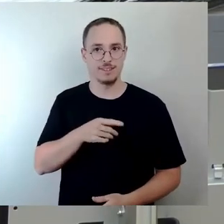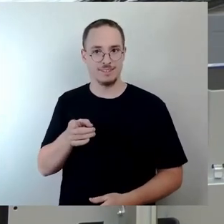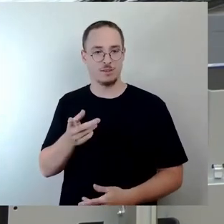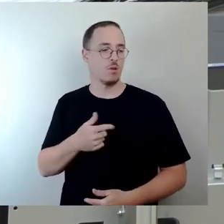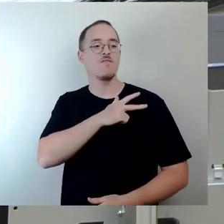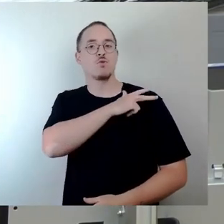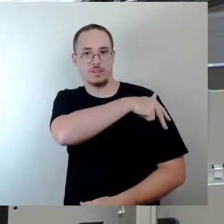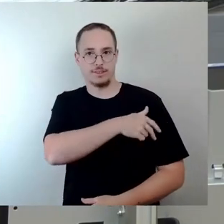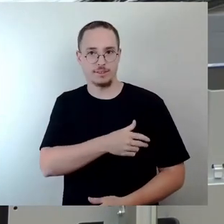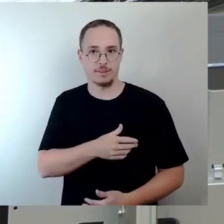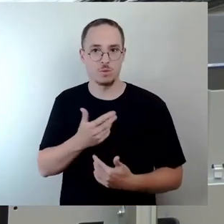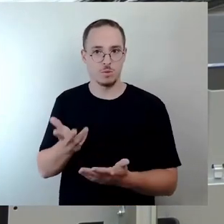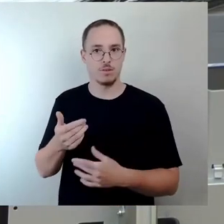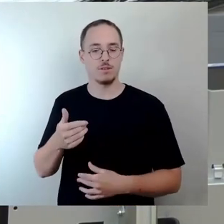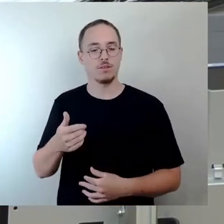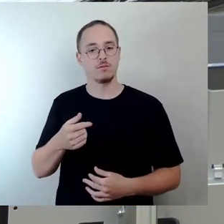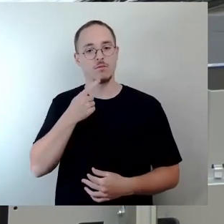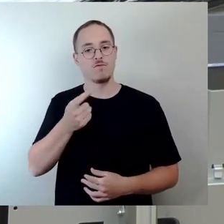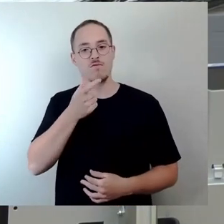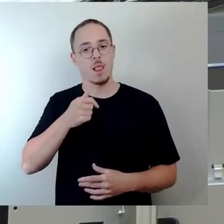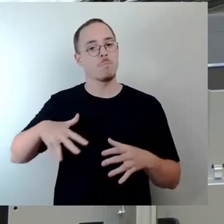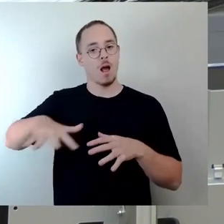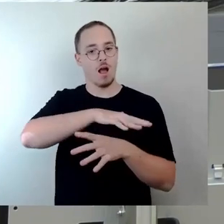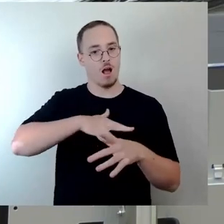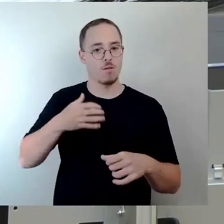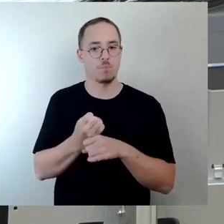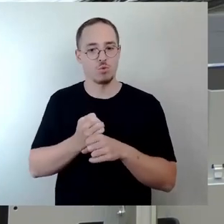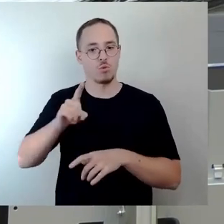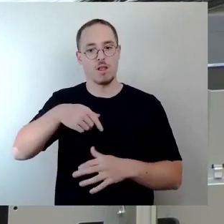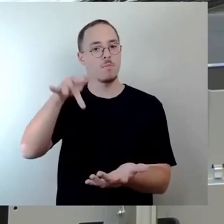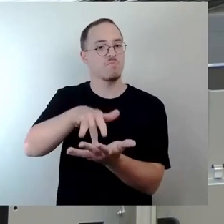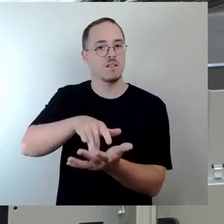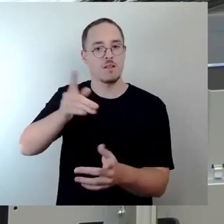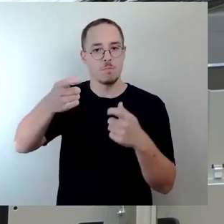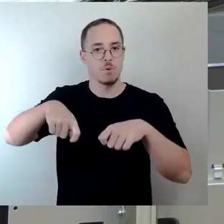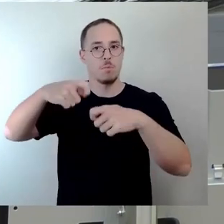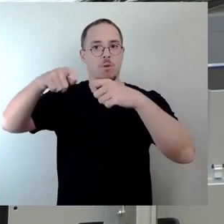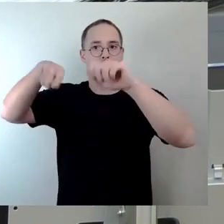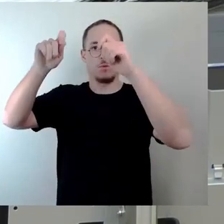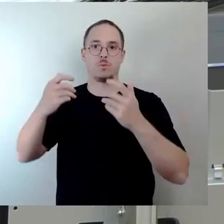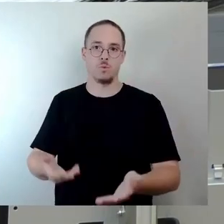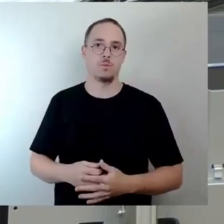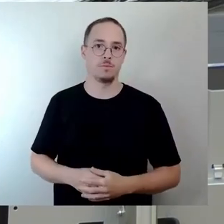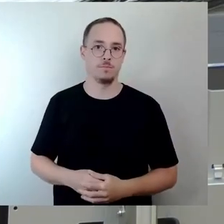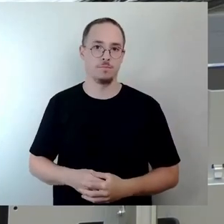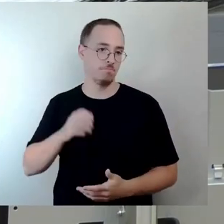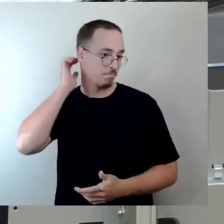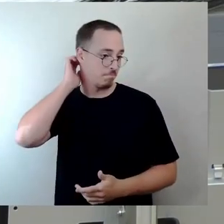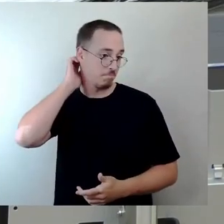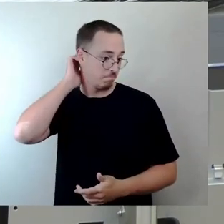Ein großer Garten, das Barockschloss, was drin steht und die Wahrheit ist, auch der Zwingerpark ist nie